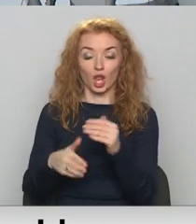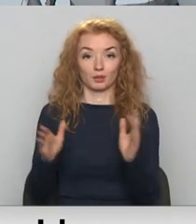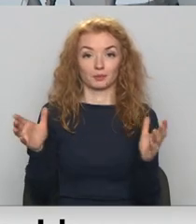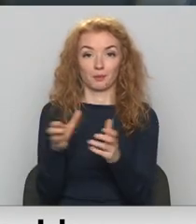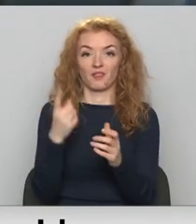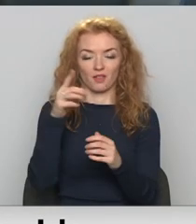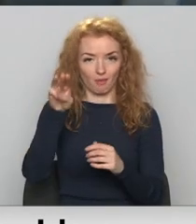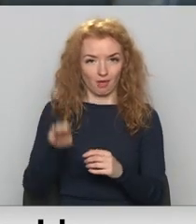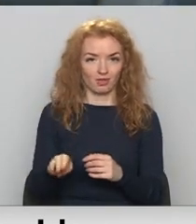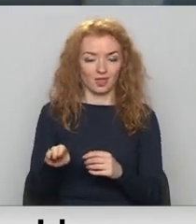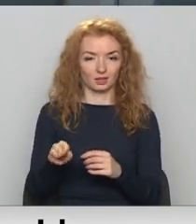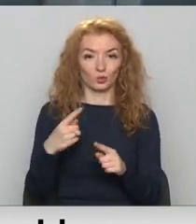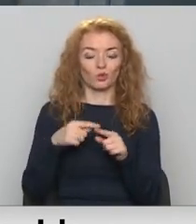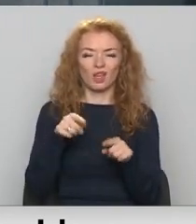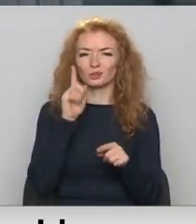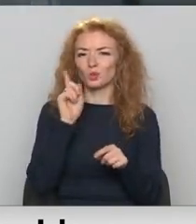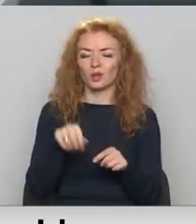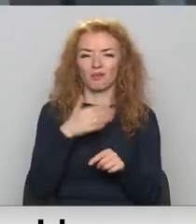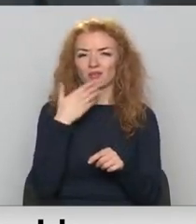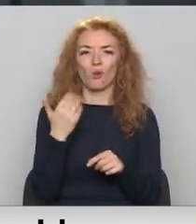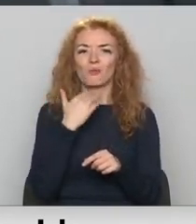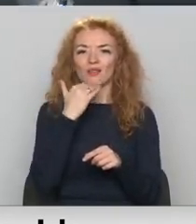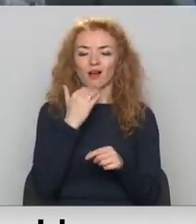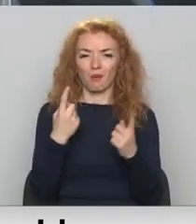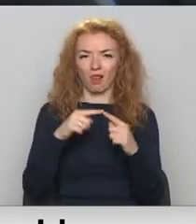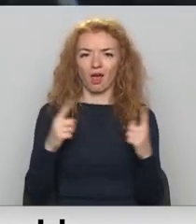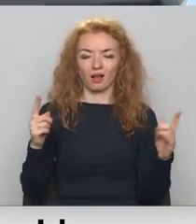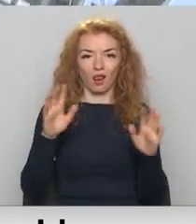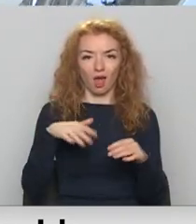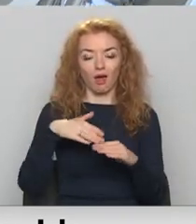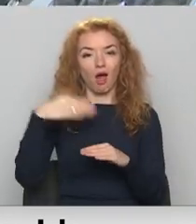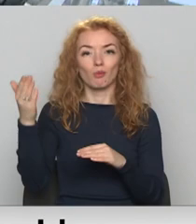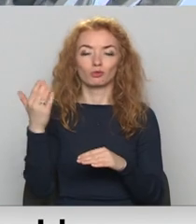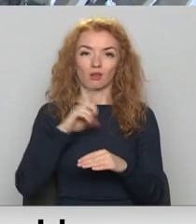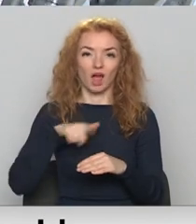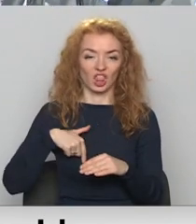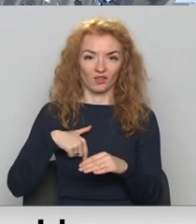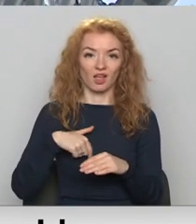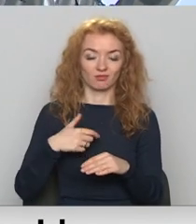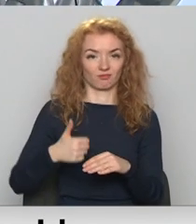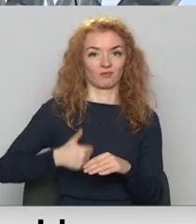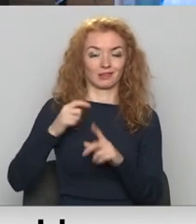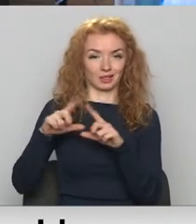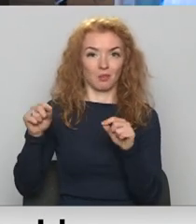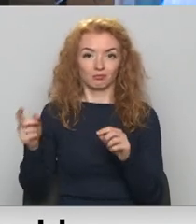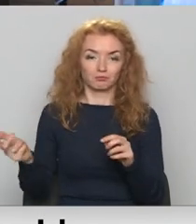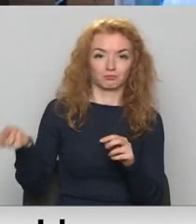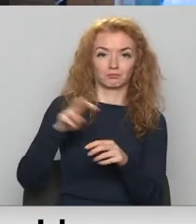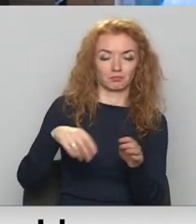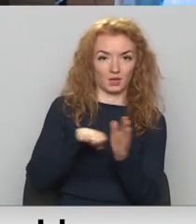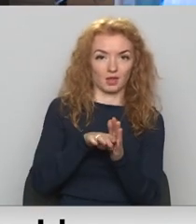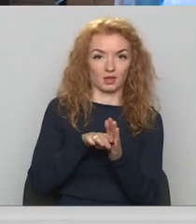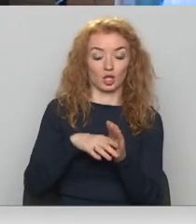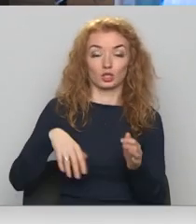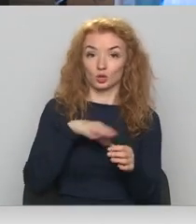vienmēnesi. Tas, protams, nav pietiekams laiks, lai varbūt ārvaustu kompānijas arī piedalītos mūsu iepirkumos.